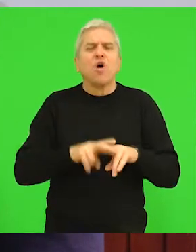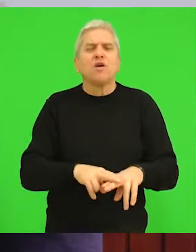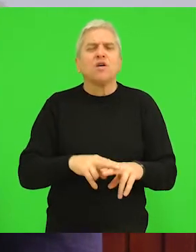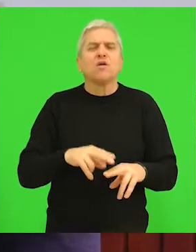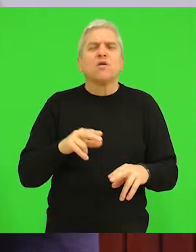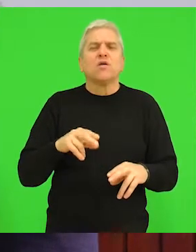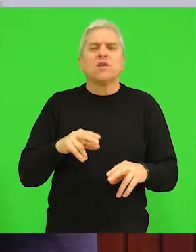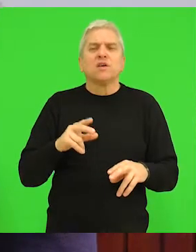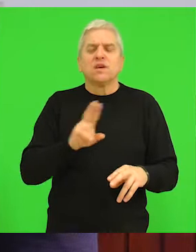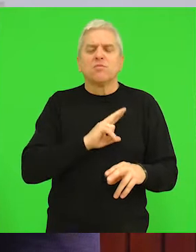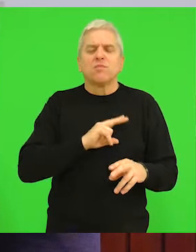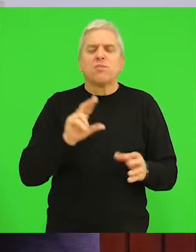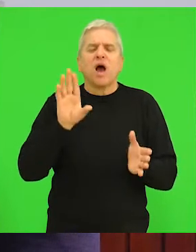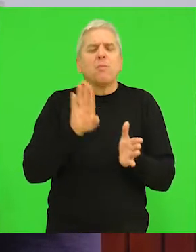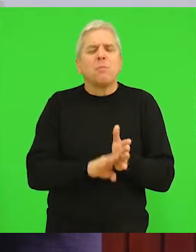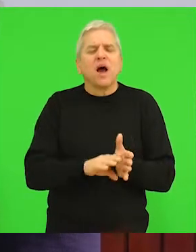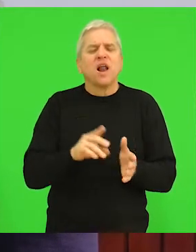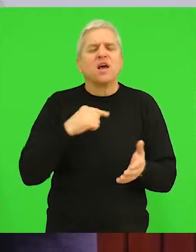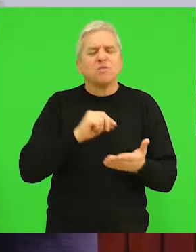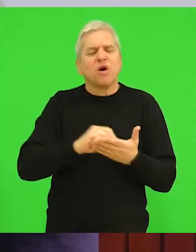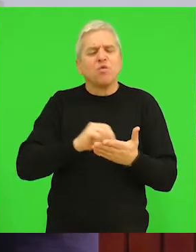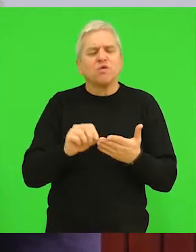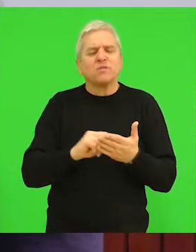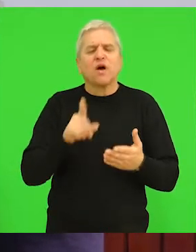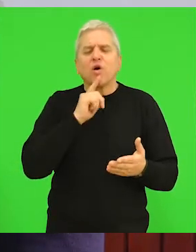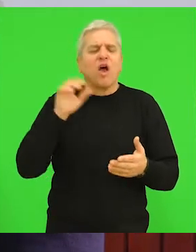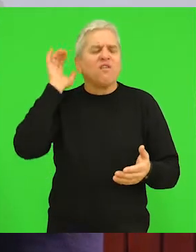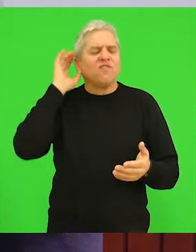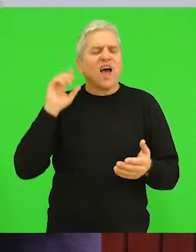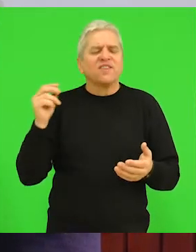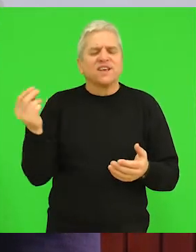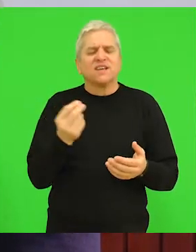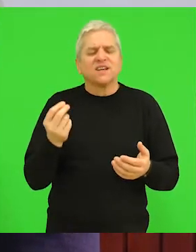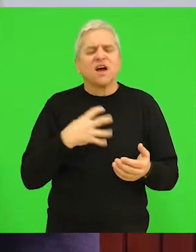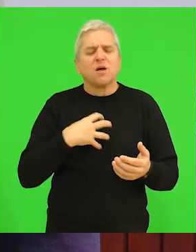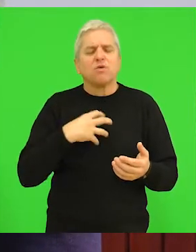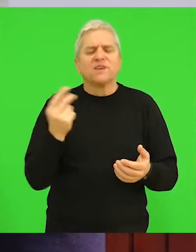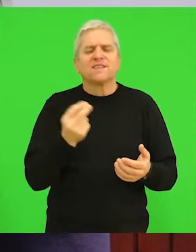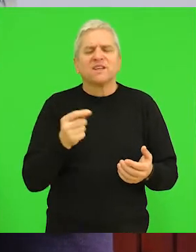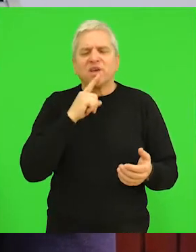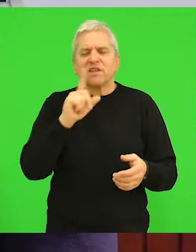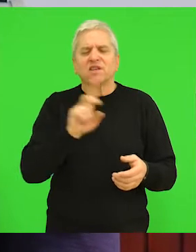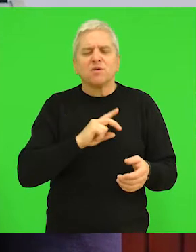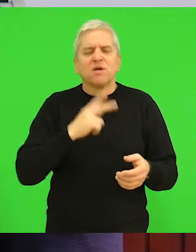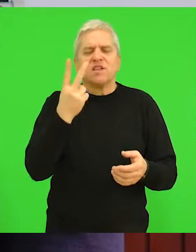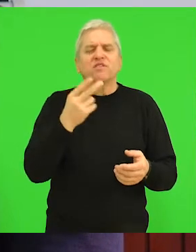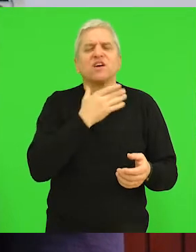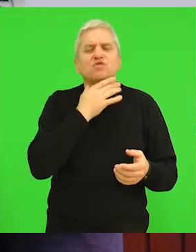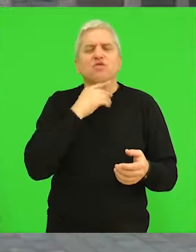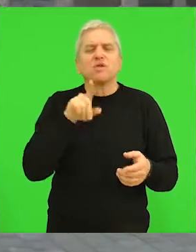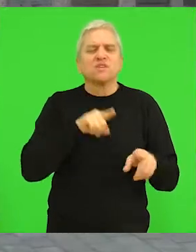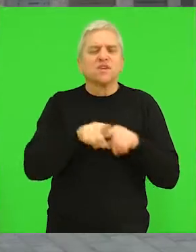maloj, recimo, postoji i uredba koju je sama vlada Republike Srbije donela da ne smeju da postoje dve